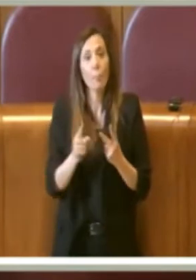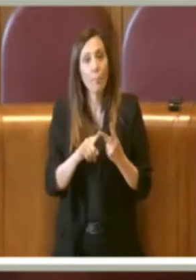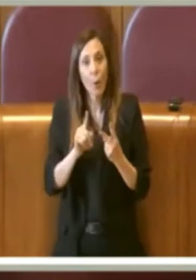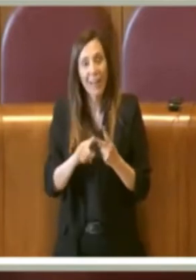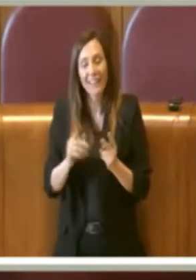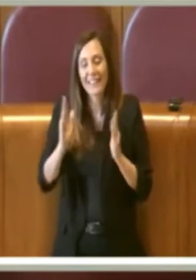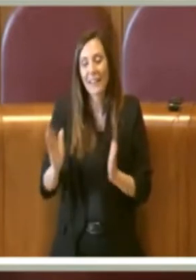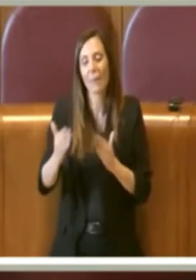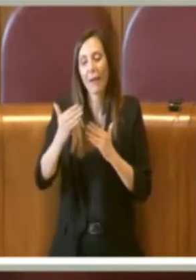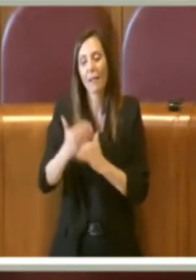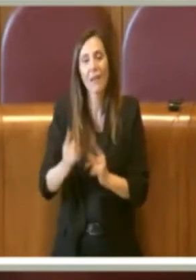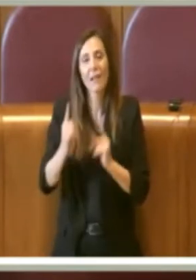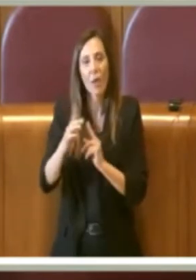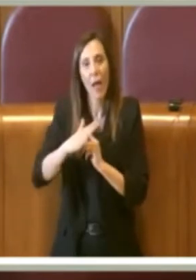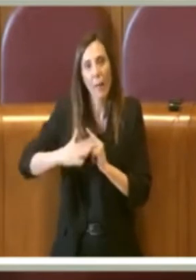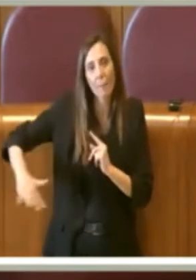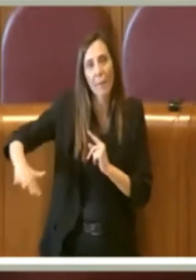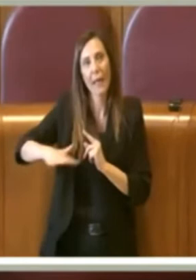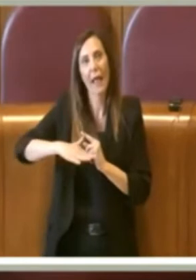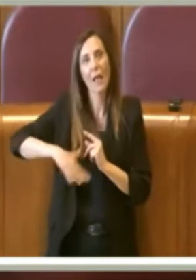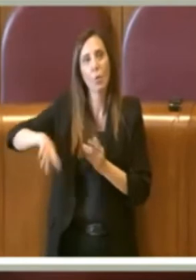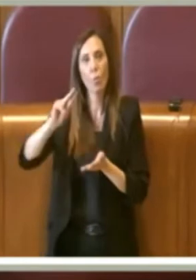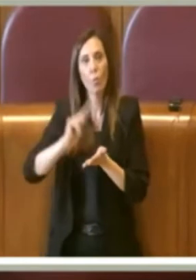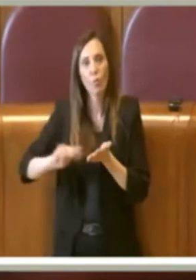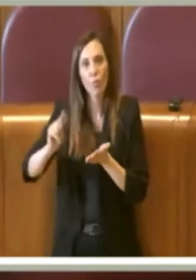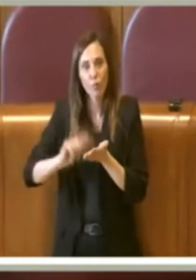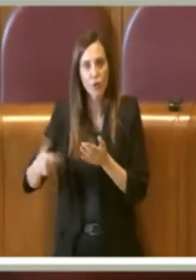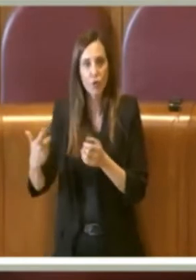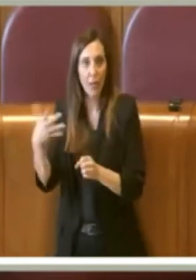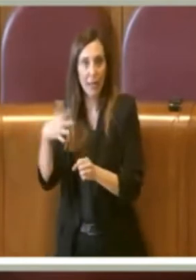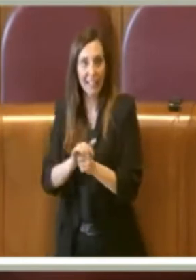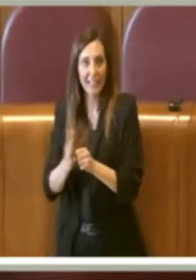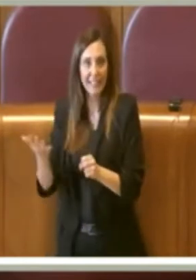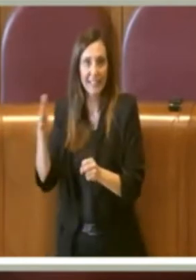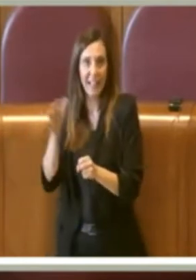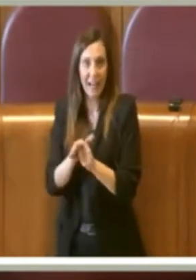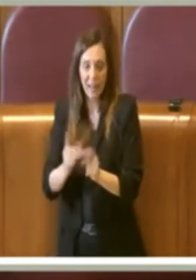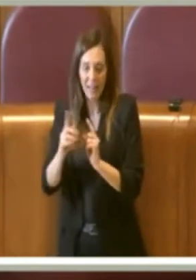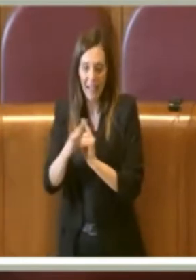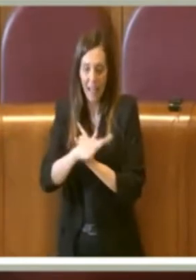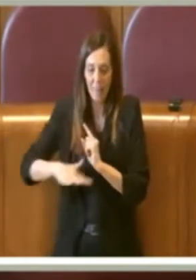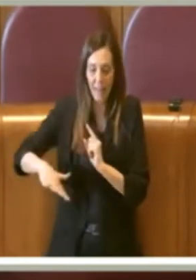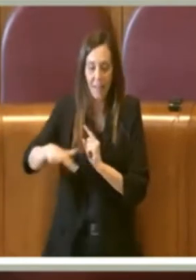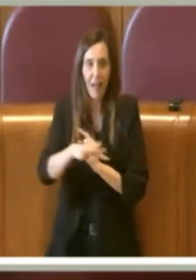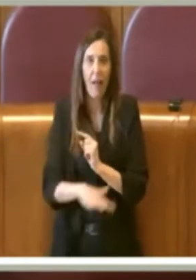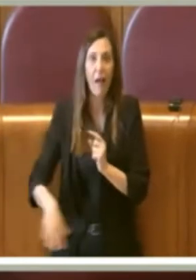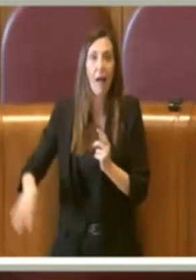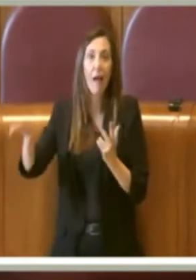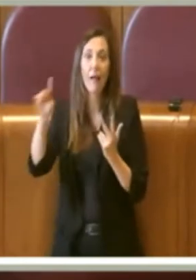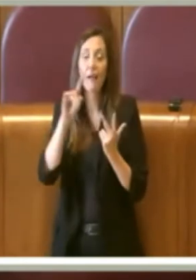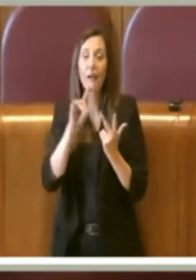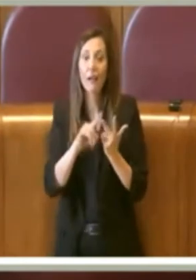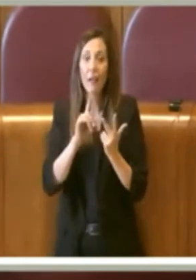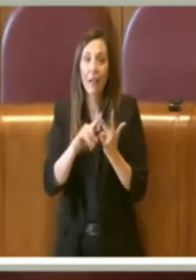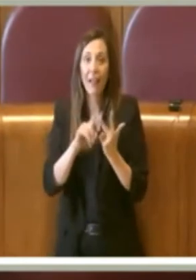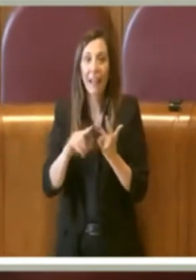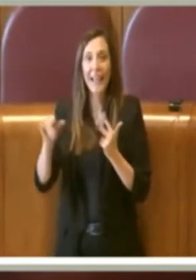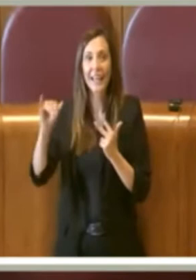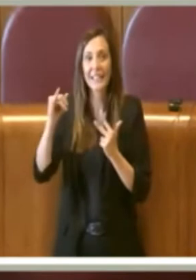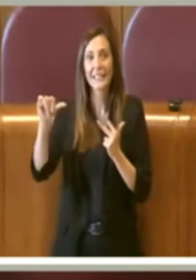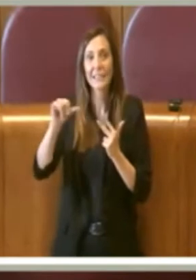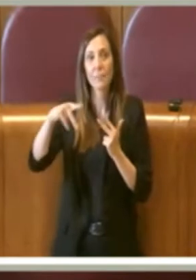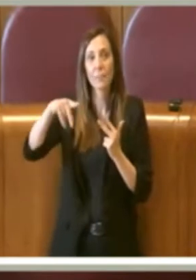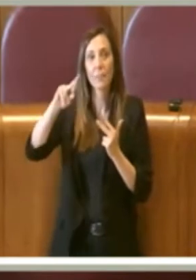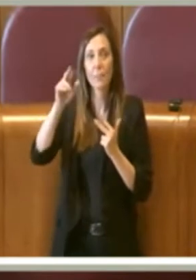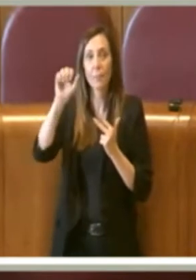Dipartimento Ambiente perciò dell'ufficio risanamenti ambientali anche ovviamente dall'ISPRA che